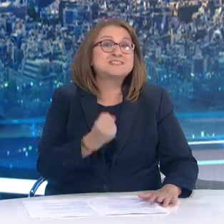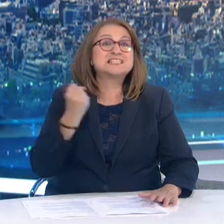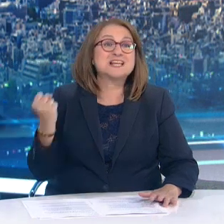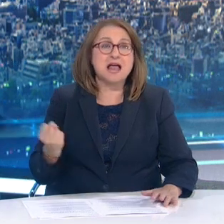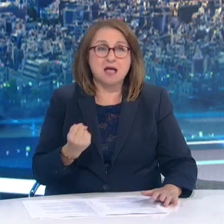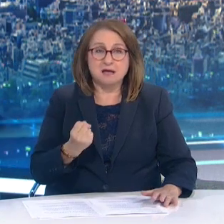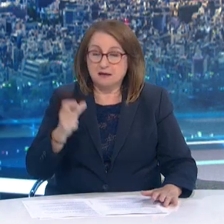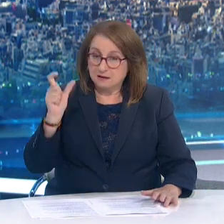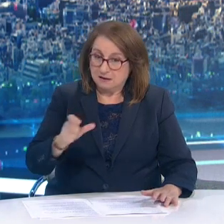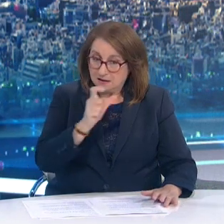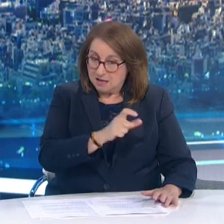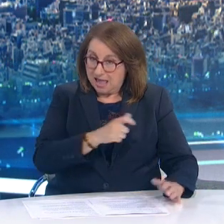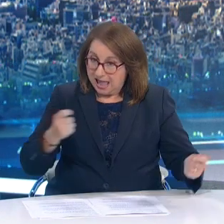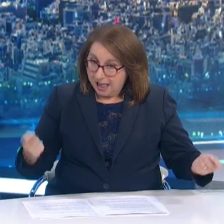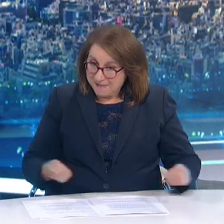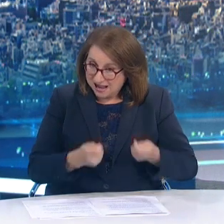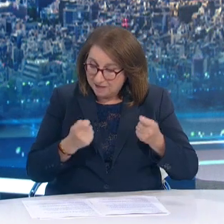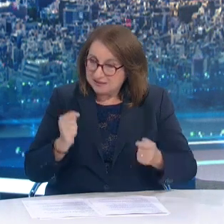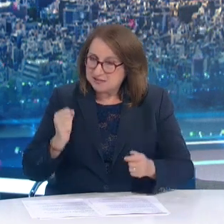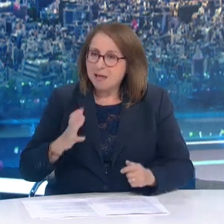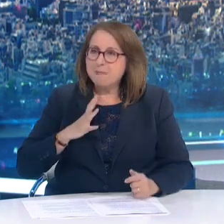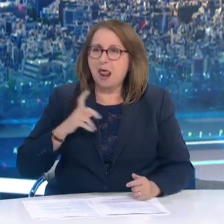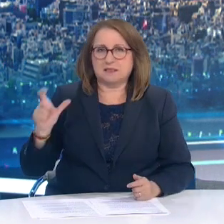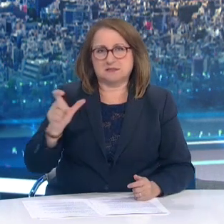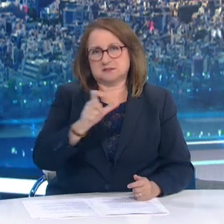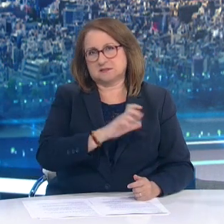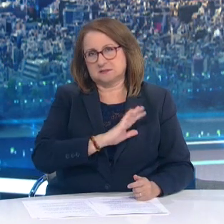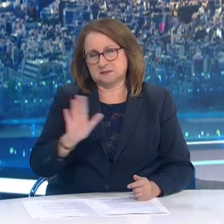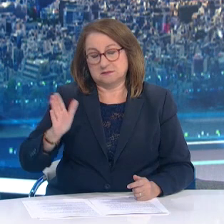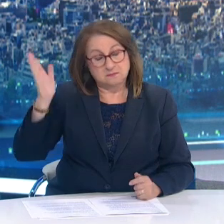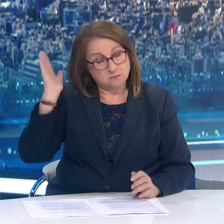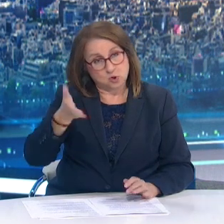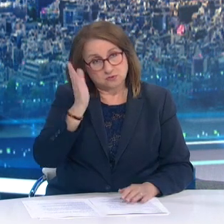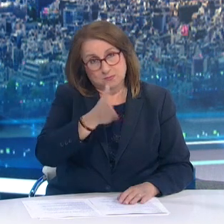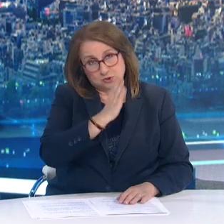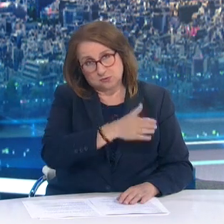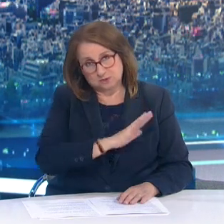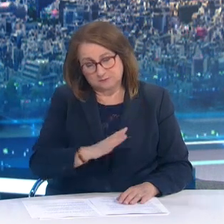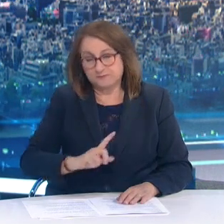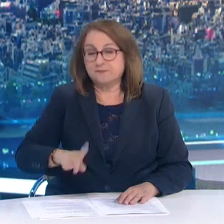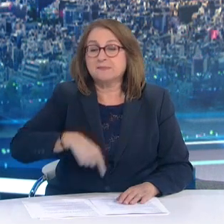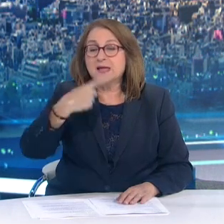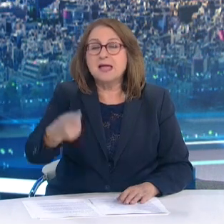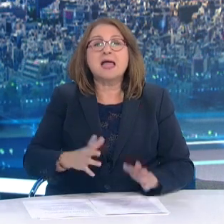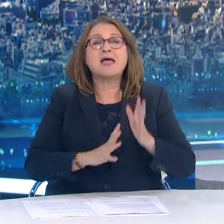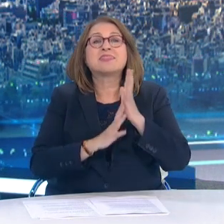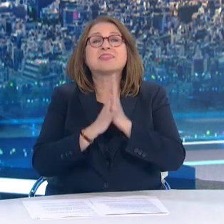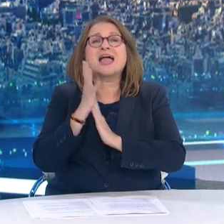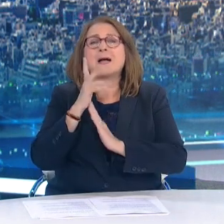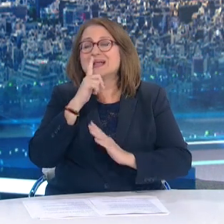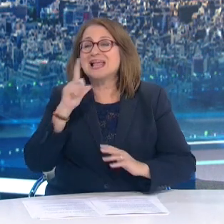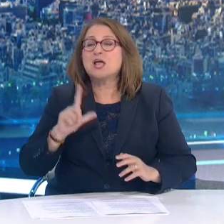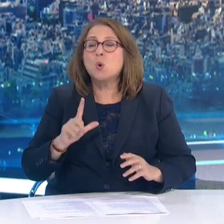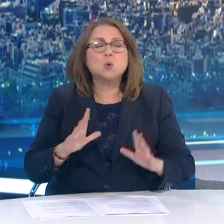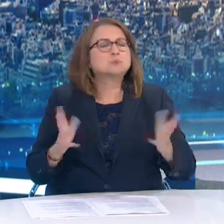πελάτες Άλλη ερώτηση Πώς θα λειτουργήσουν οι κλειστή χώροι εστίασης από 15 Ιουλίου Αν είναι αμυγής Με ή χωρίς